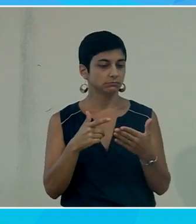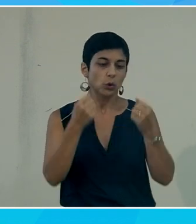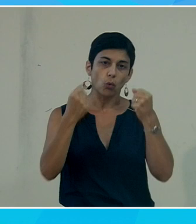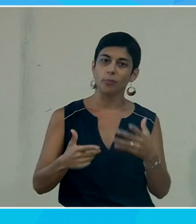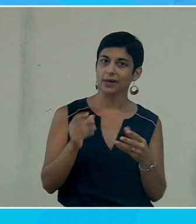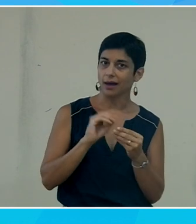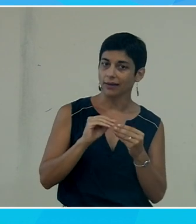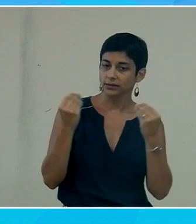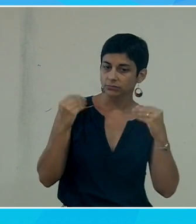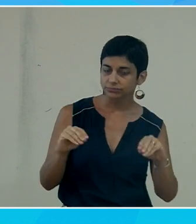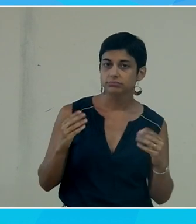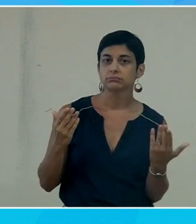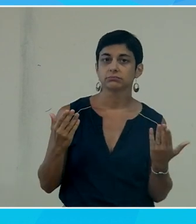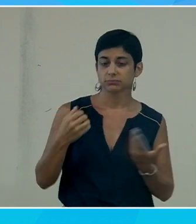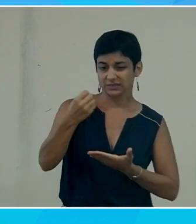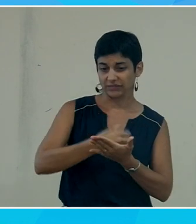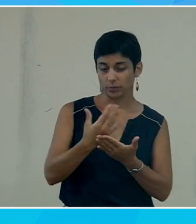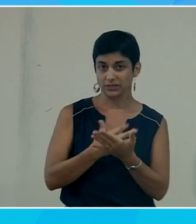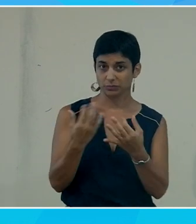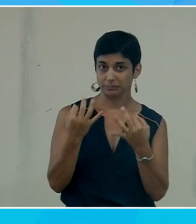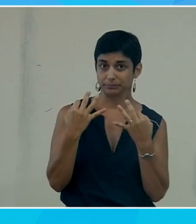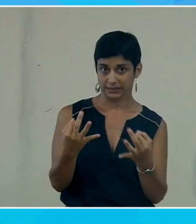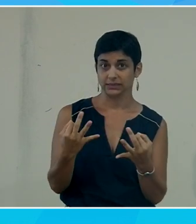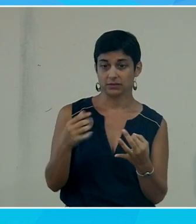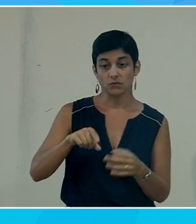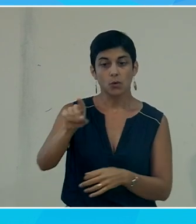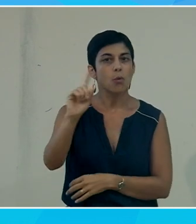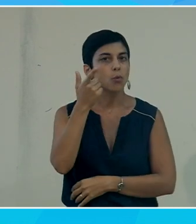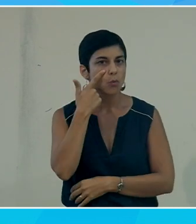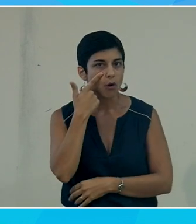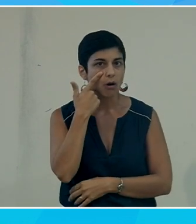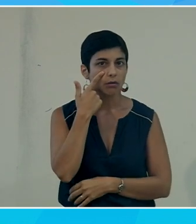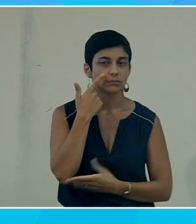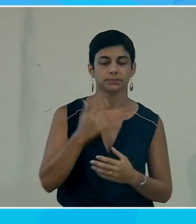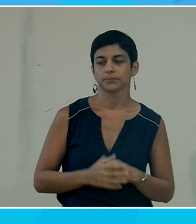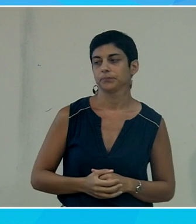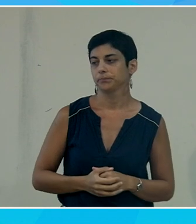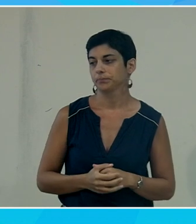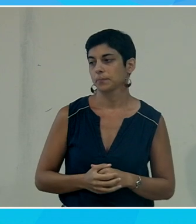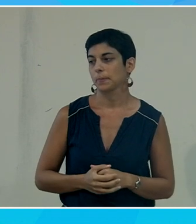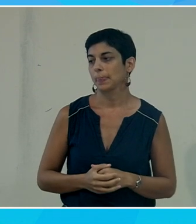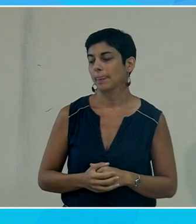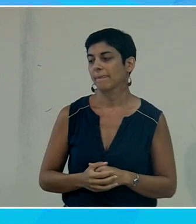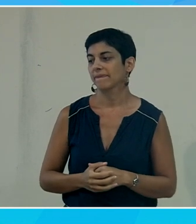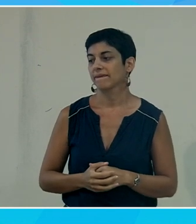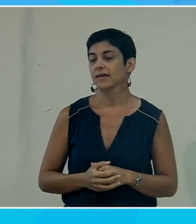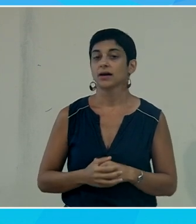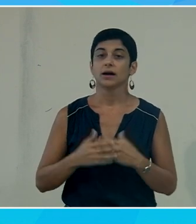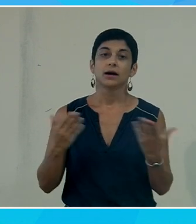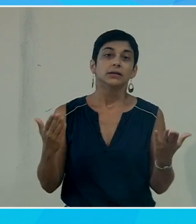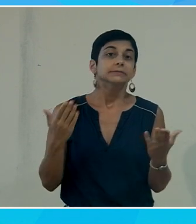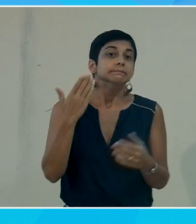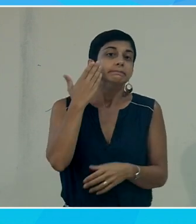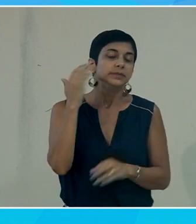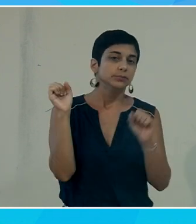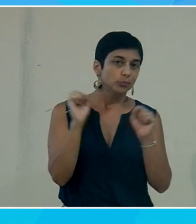'articles ou une information précise qu'il va éventuellement avoir besoin d'entendre voilà alors dans la mesure du possible